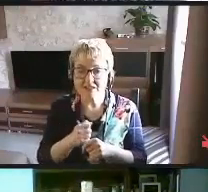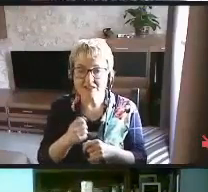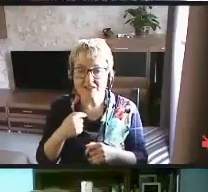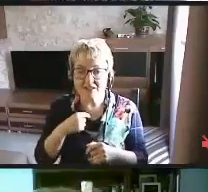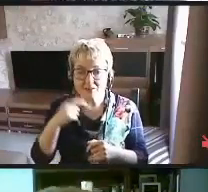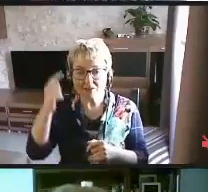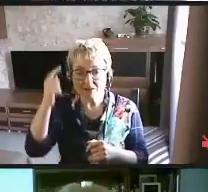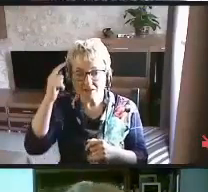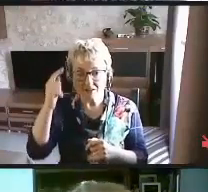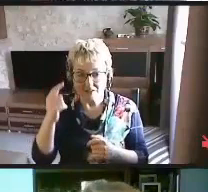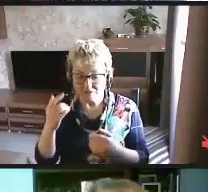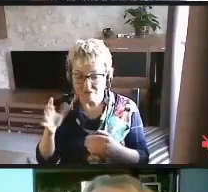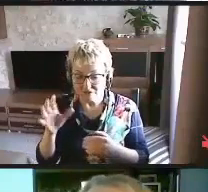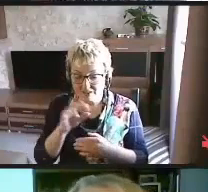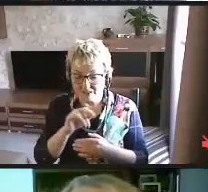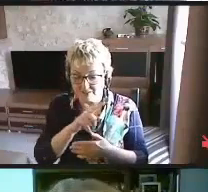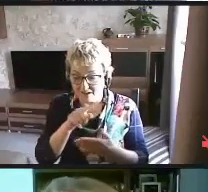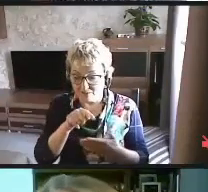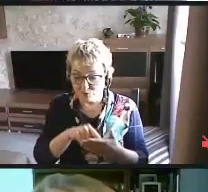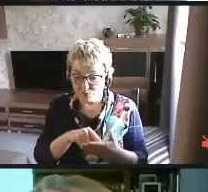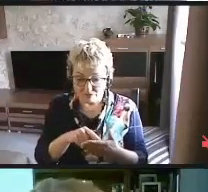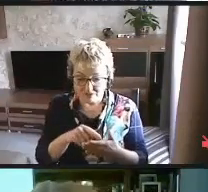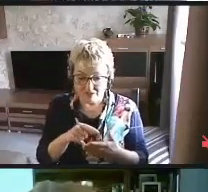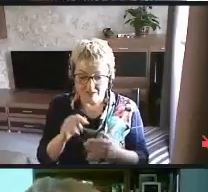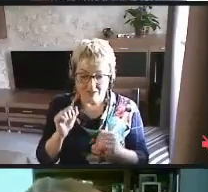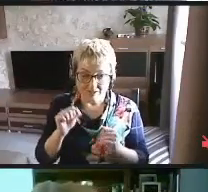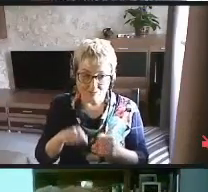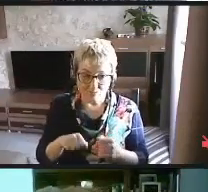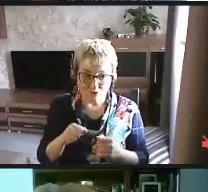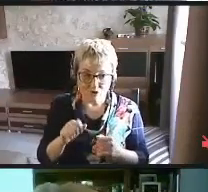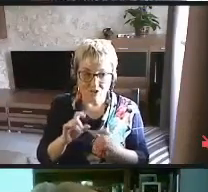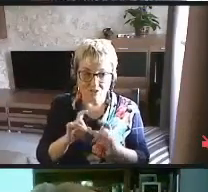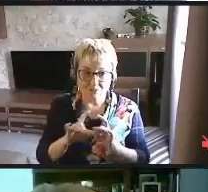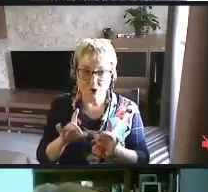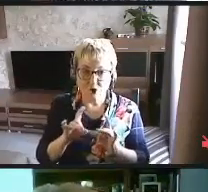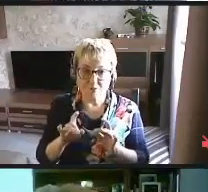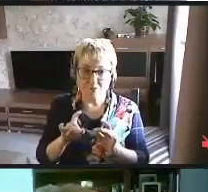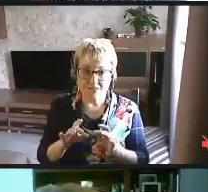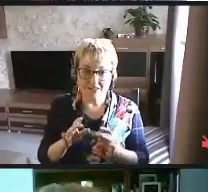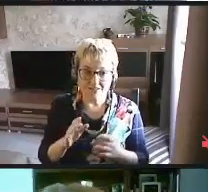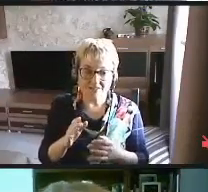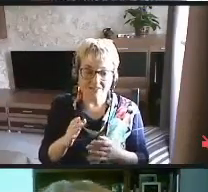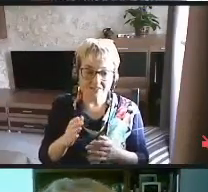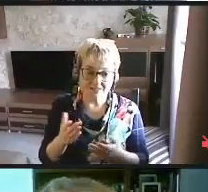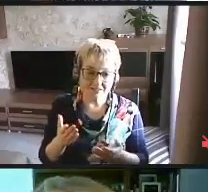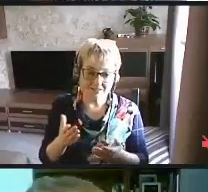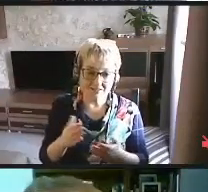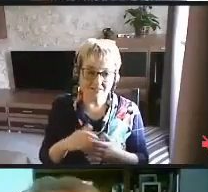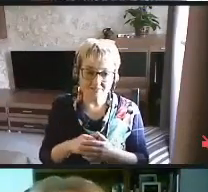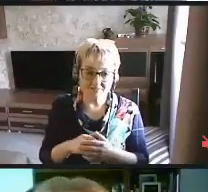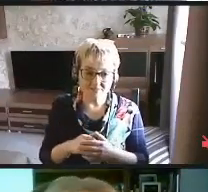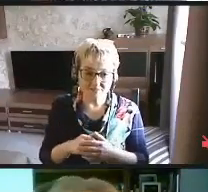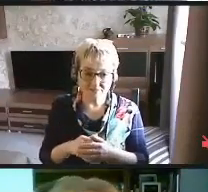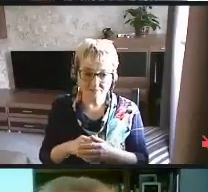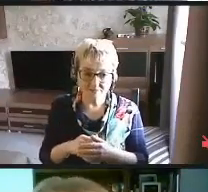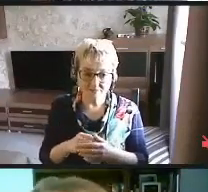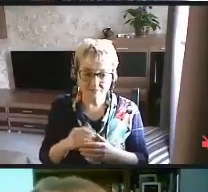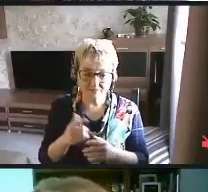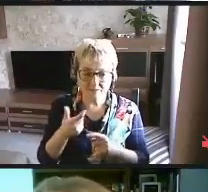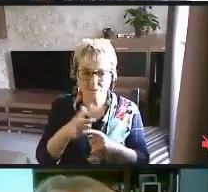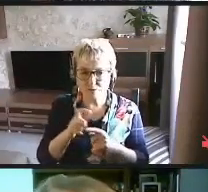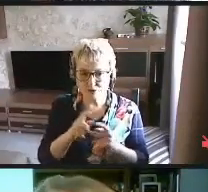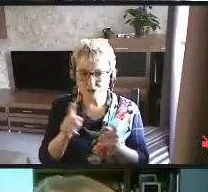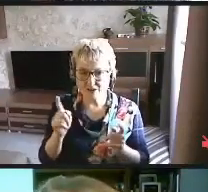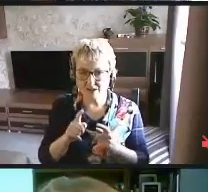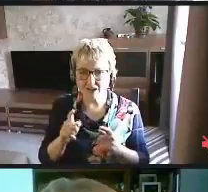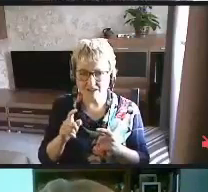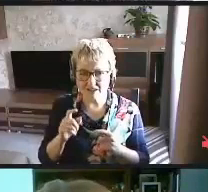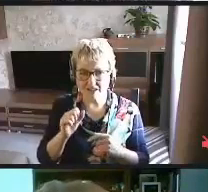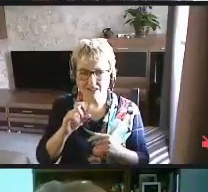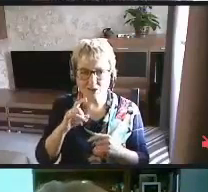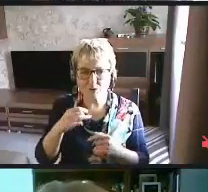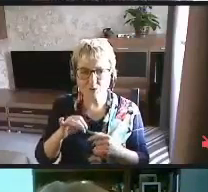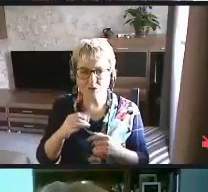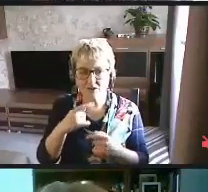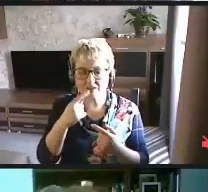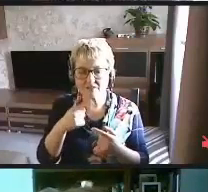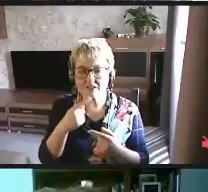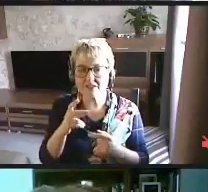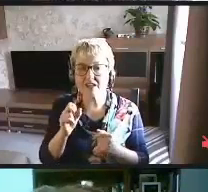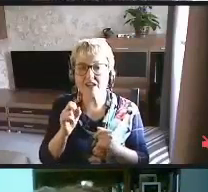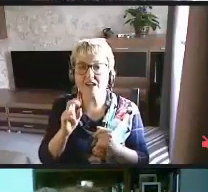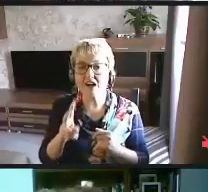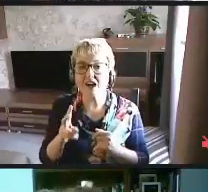так поняла, что отчасти вопрос вот это. Если вы можете прокомментировать, пожалуйста, или... Очень коротко постараюсь. Как сделать